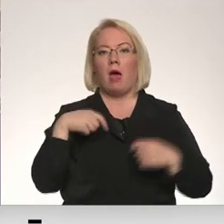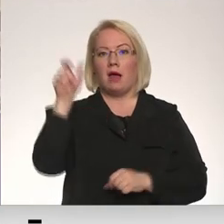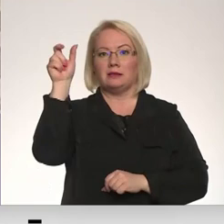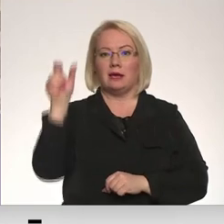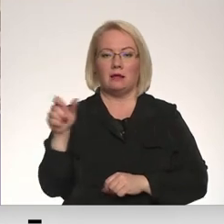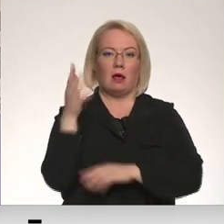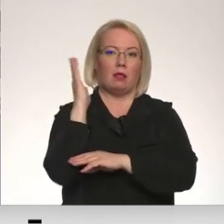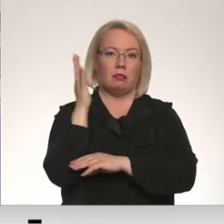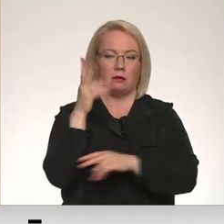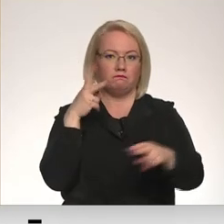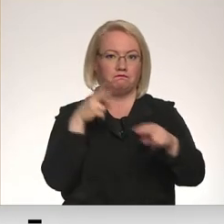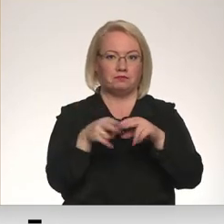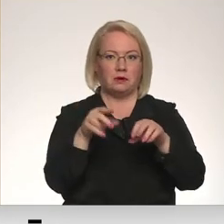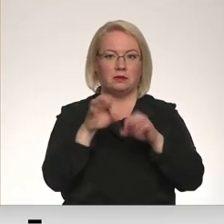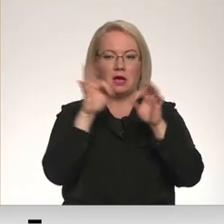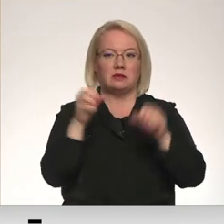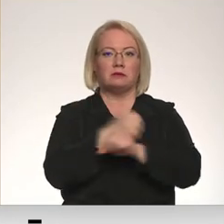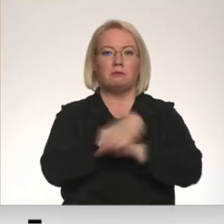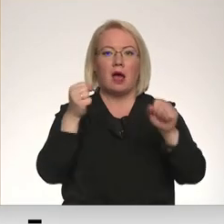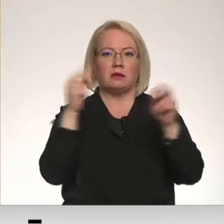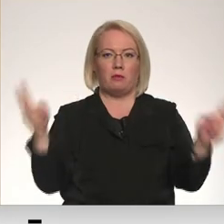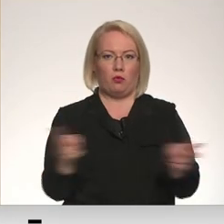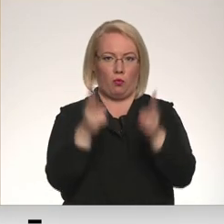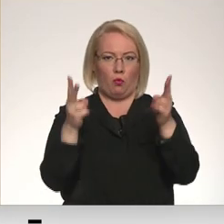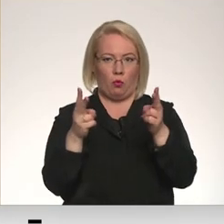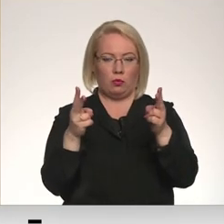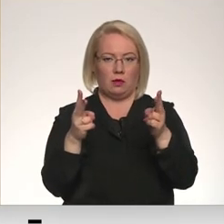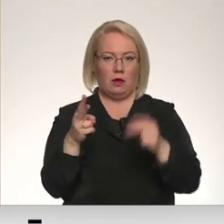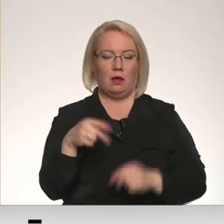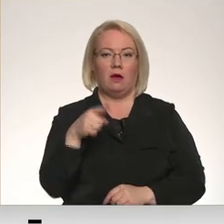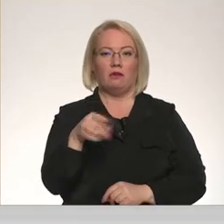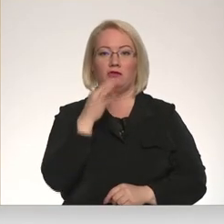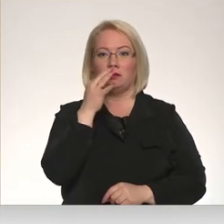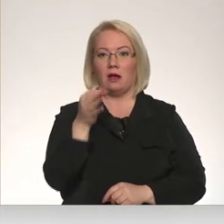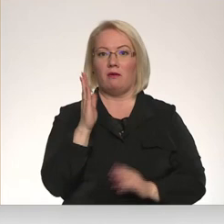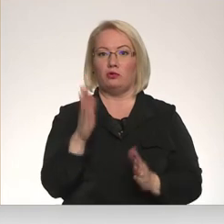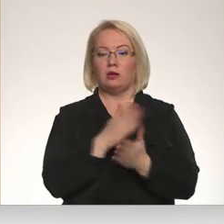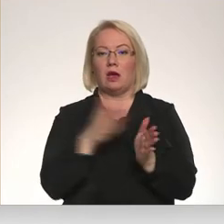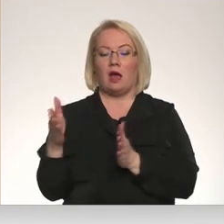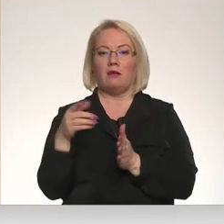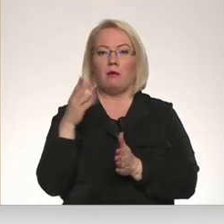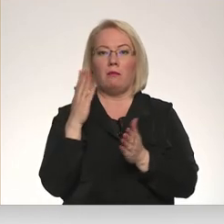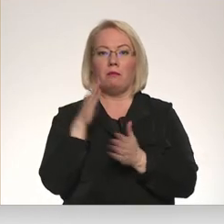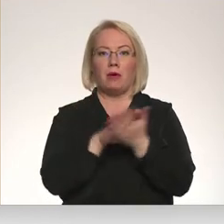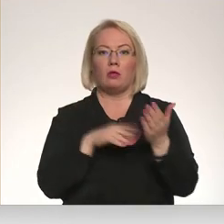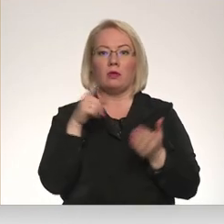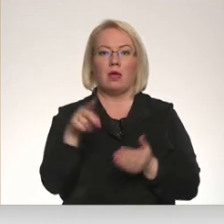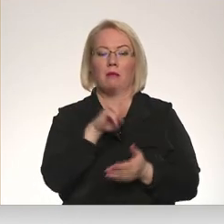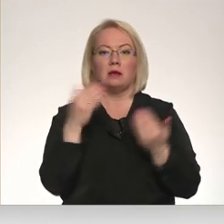pārtrauca sauciens par uguni. Vai mēs būsim gatavi piedot arī tiem, kas tagad nogalina?